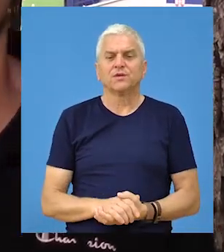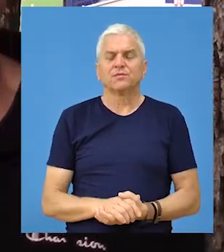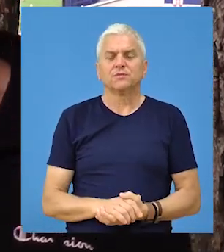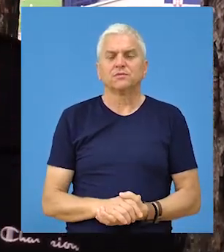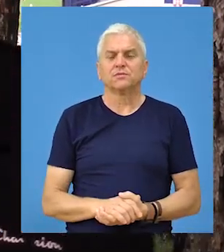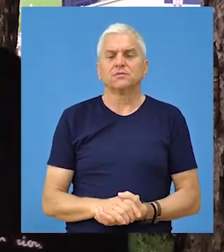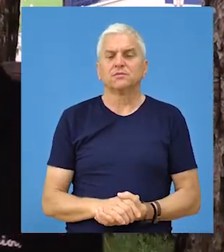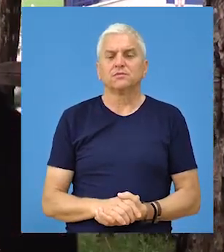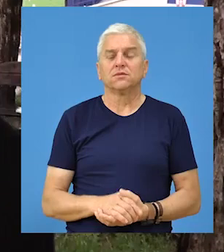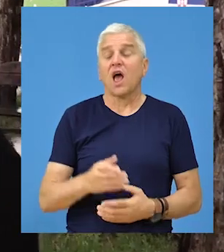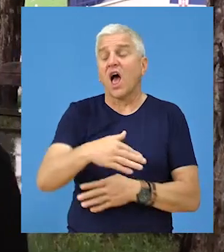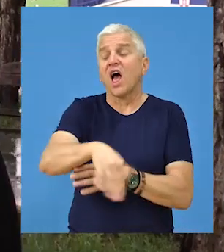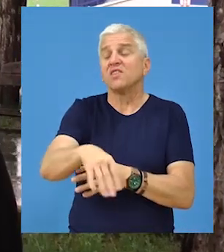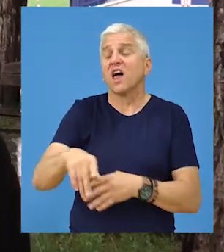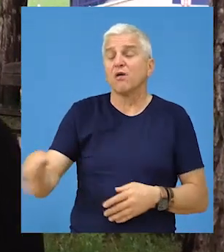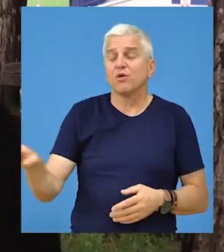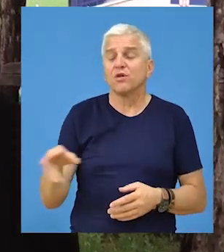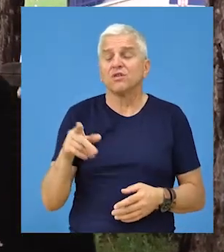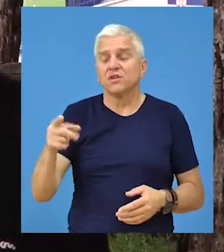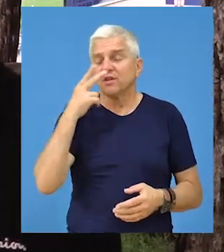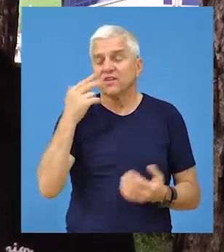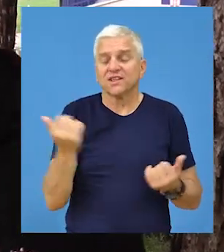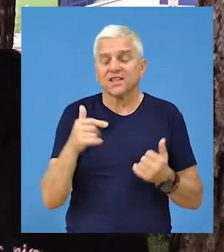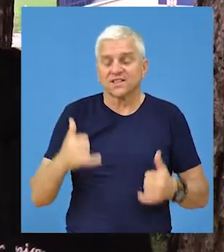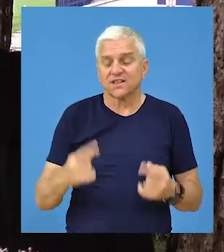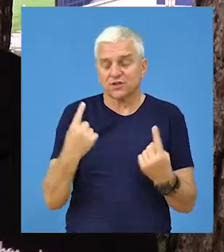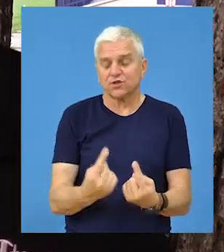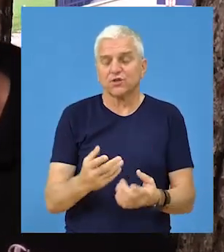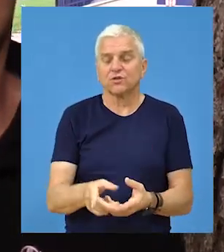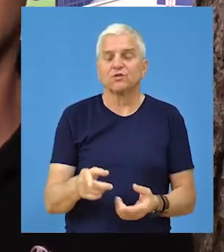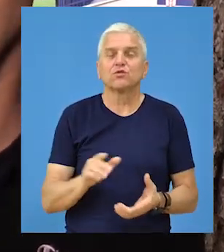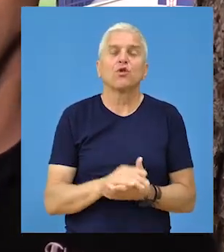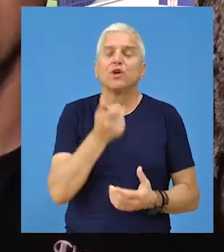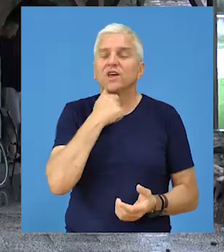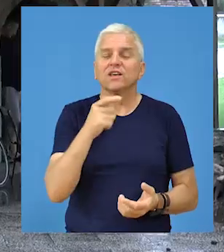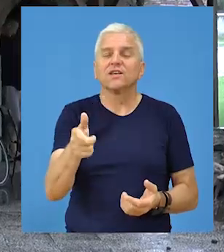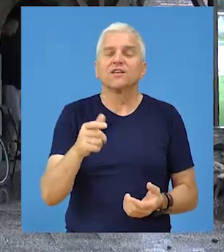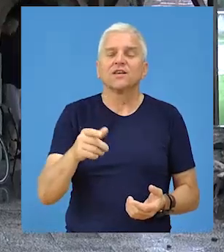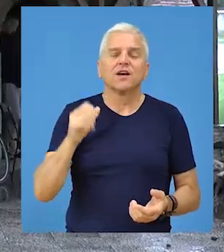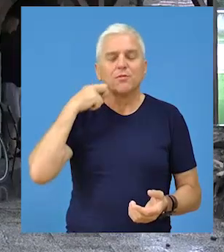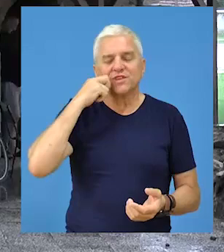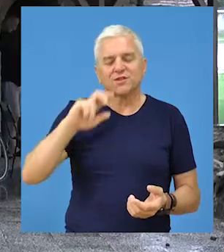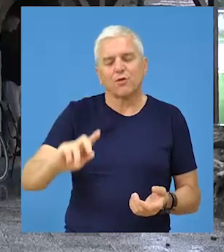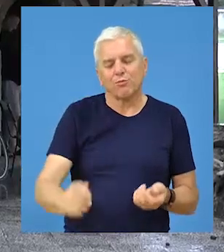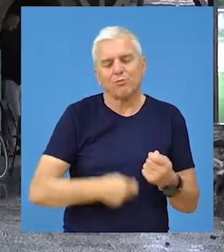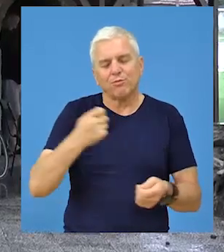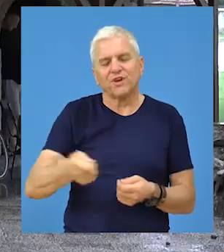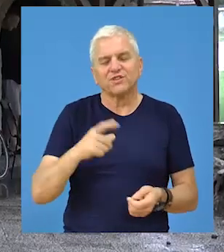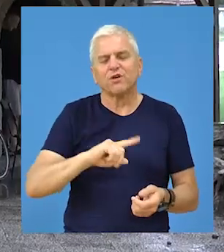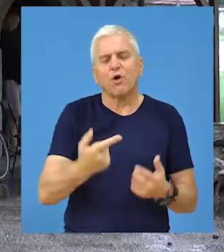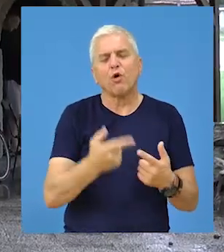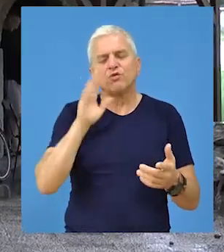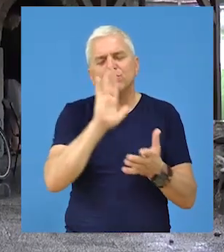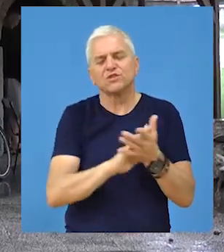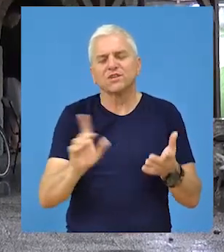na obloga, a na polju, konkretno ovaj objekt gdje sad stojimo, to je neka zamišljena pečenjara i